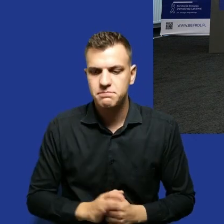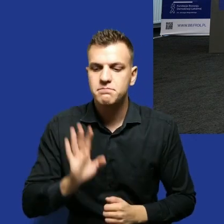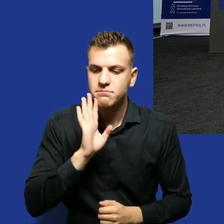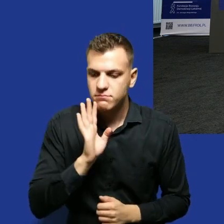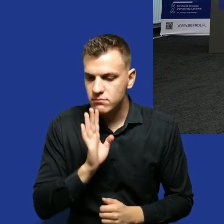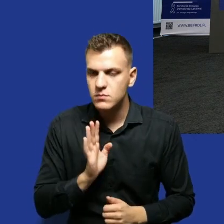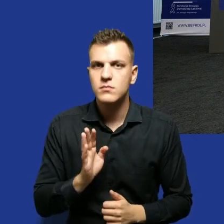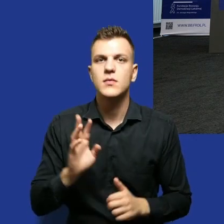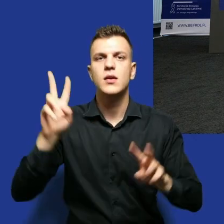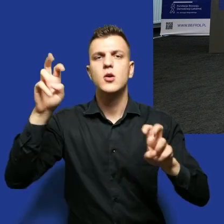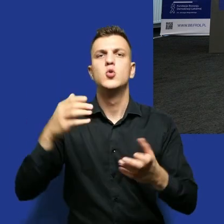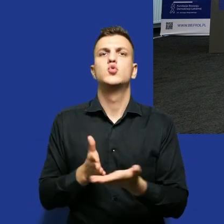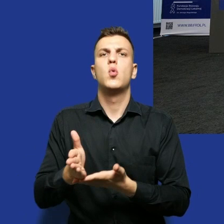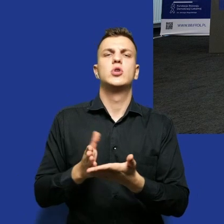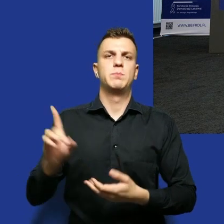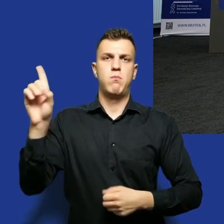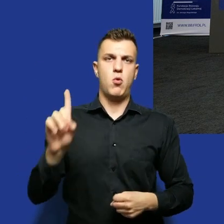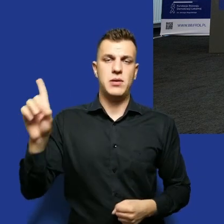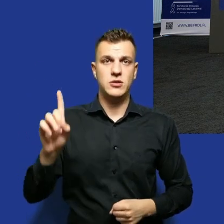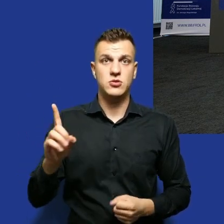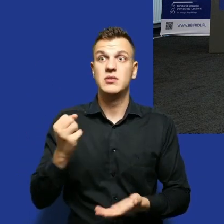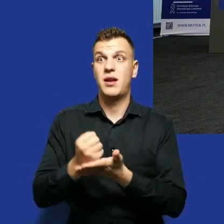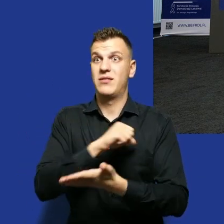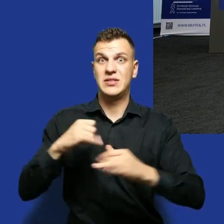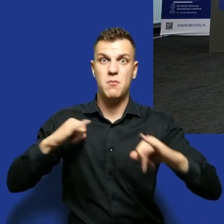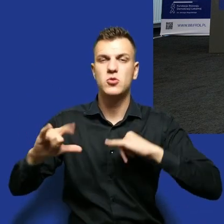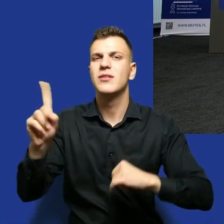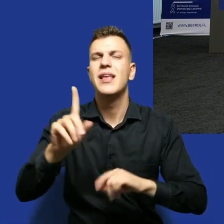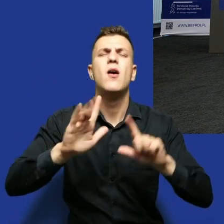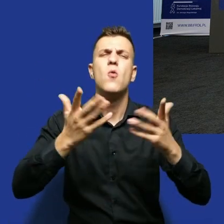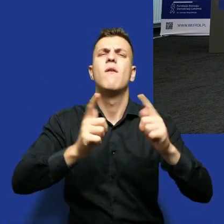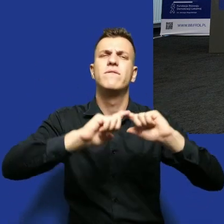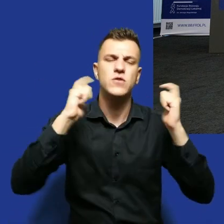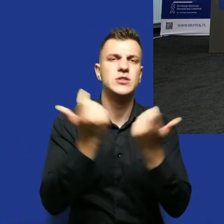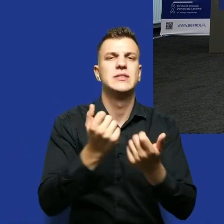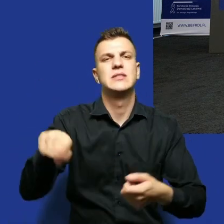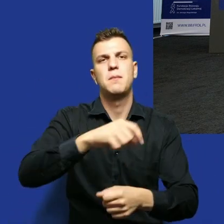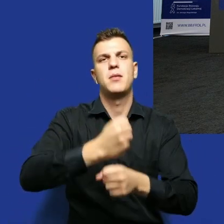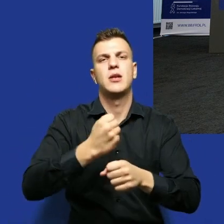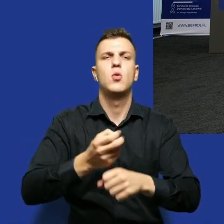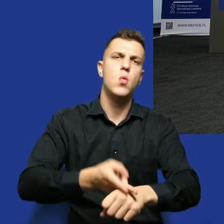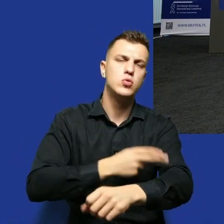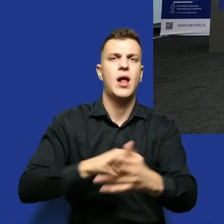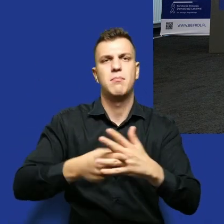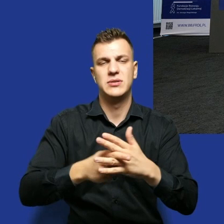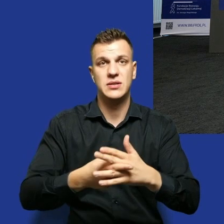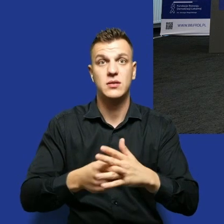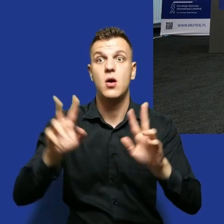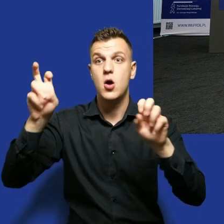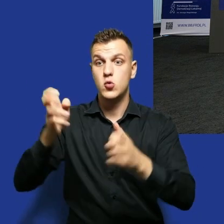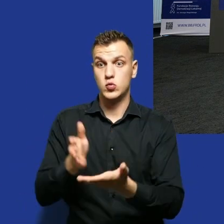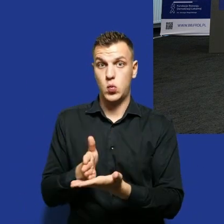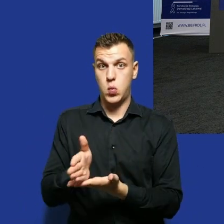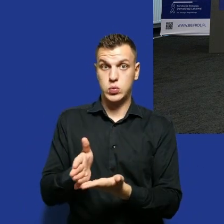etosu służby publicznej. I nie mówię tutaj o samorządach, tylko o całych, wszystkich ludziach, którzy pracują w administracji publicznej. Bo przez samą tą nazwę służba